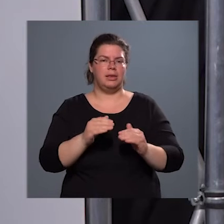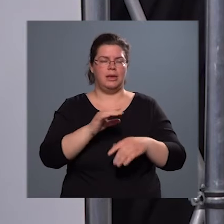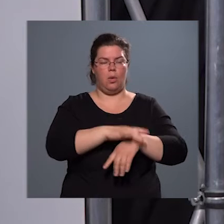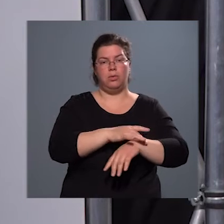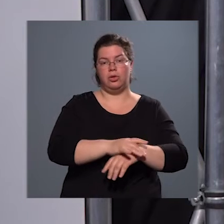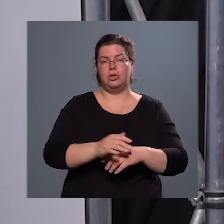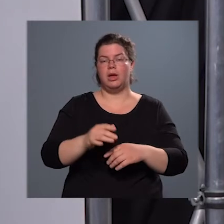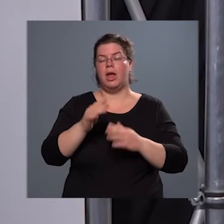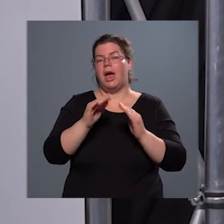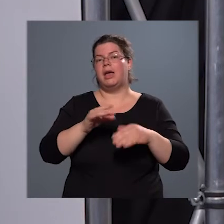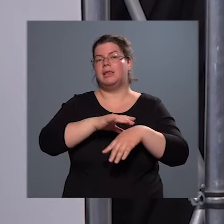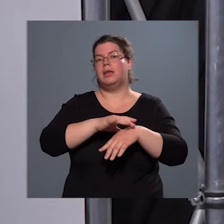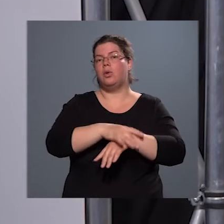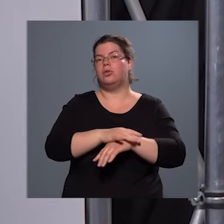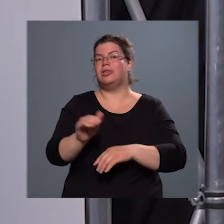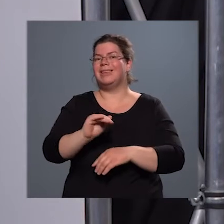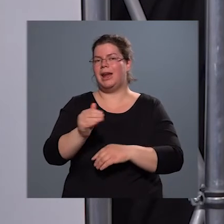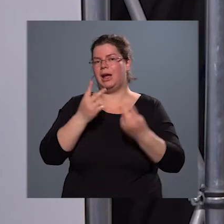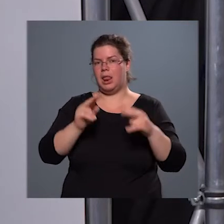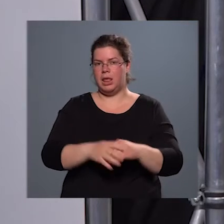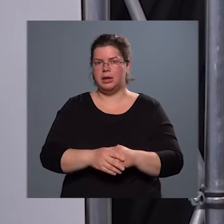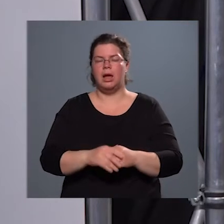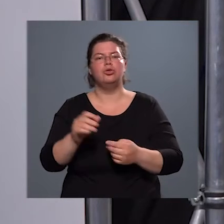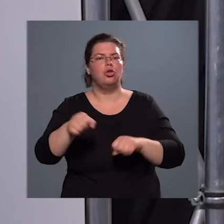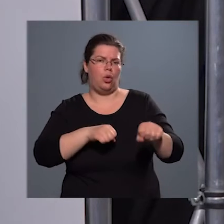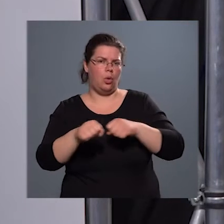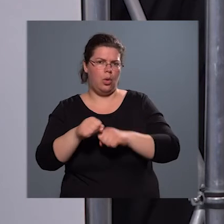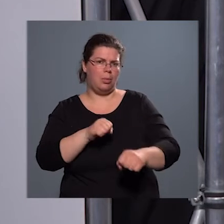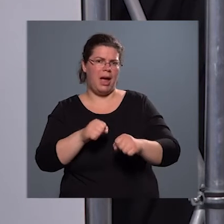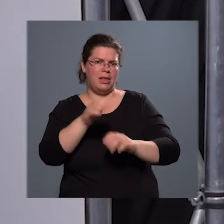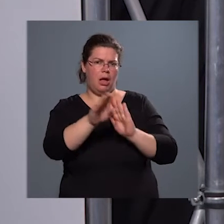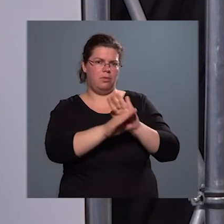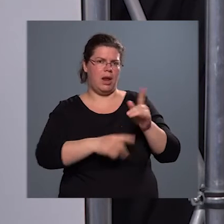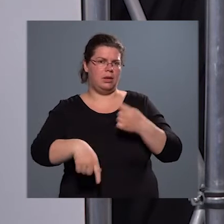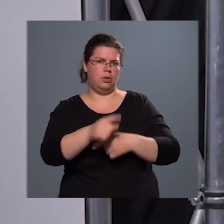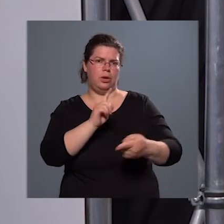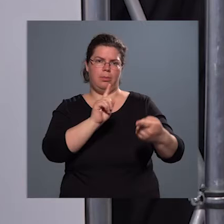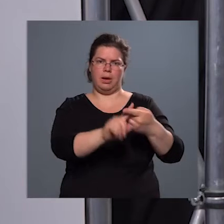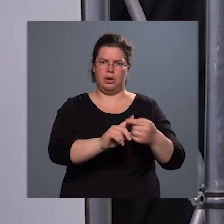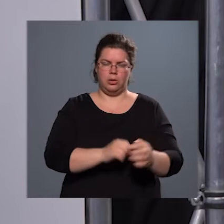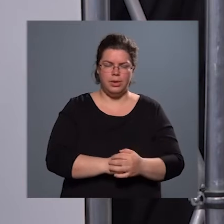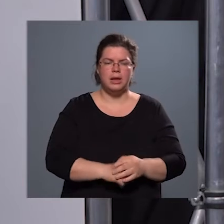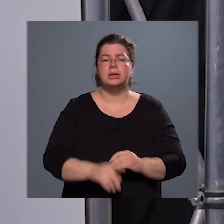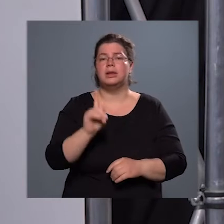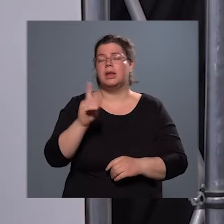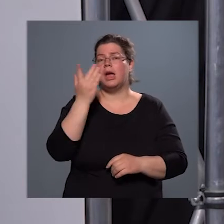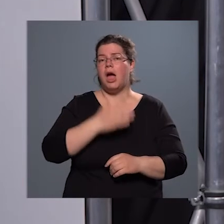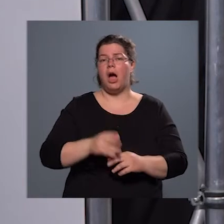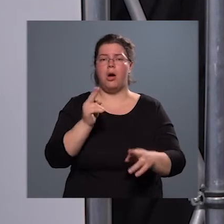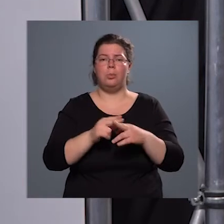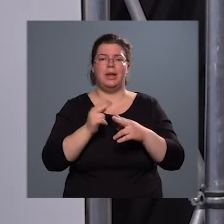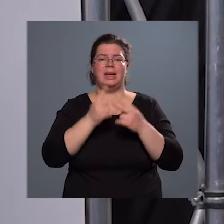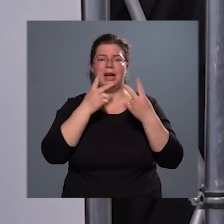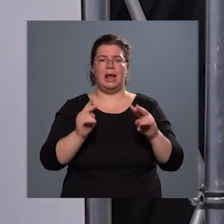alapellátás, az az önkormányzatok feladatkörébe tartozik, de hogyha a betegellátás